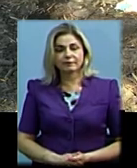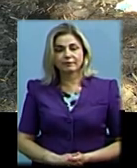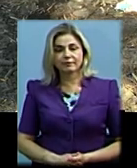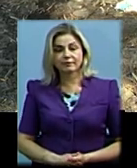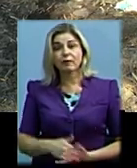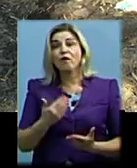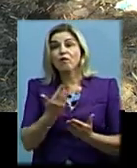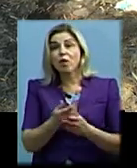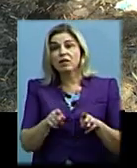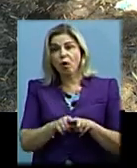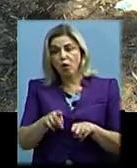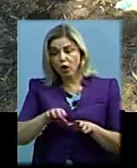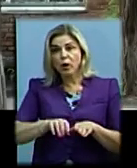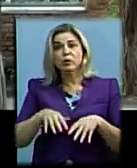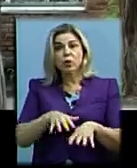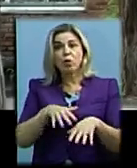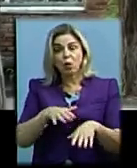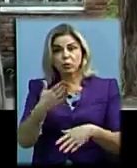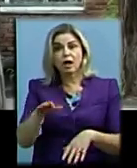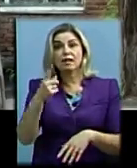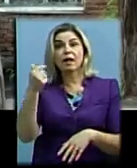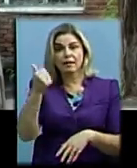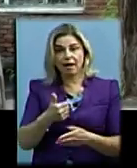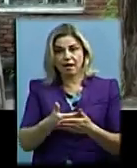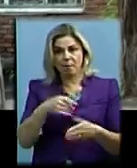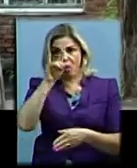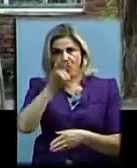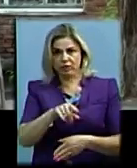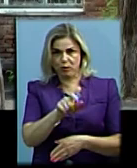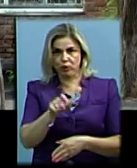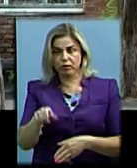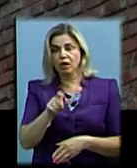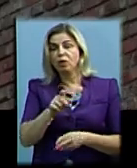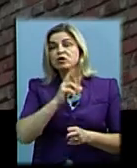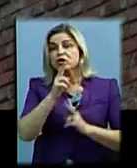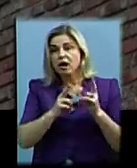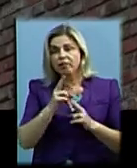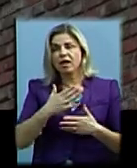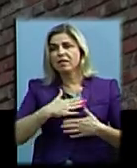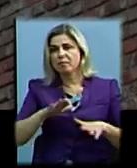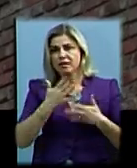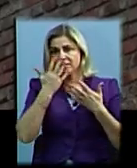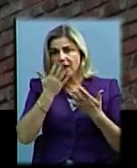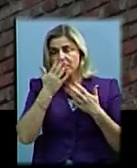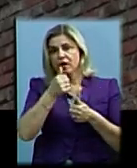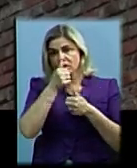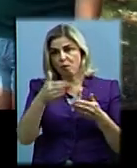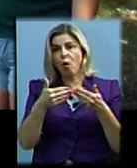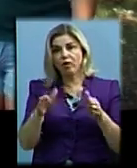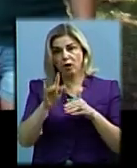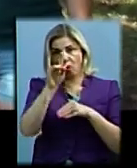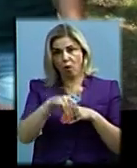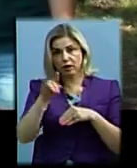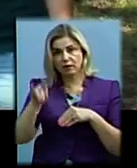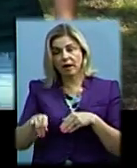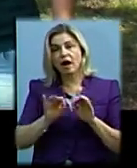Ось такий струмок вже тиждень протікає перед вікнами людей. Вони скаржаться. Через неприємний запах не можуть відкрити вікна,